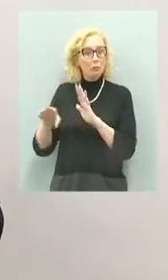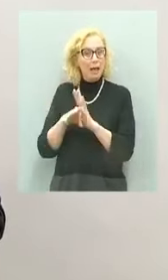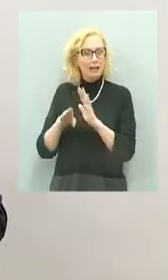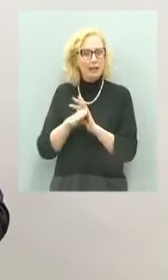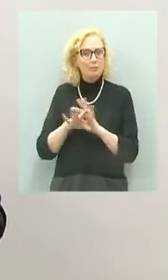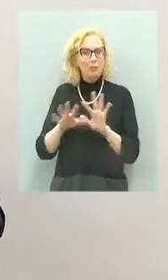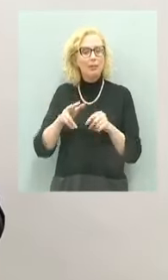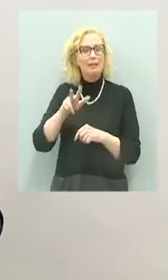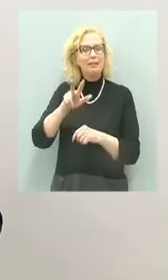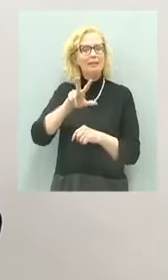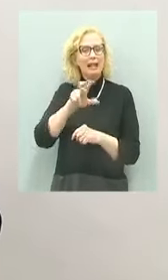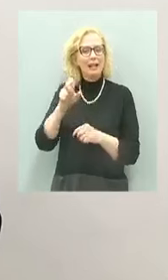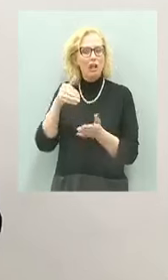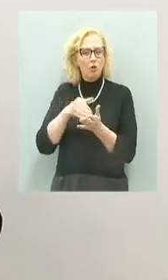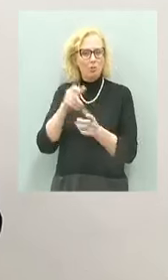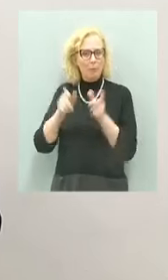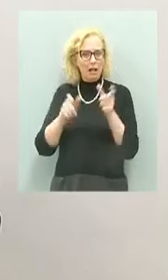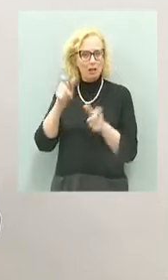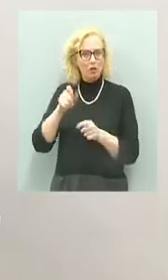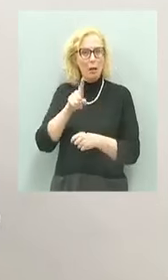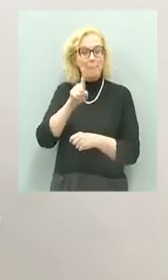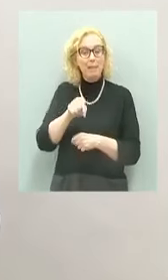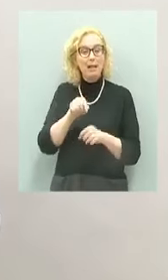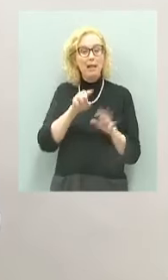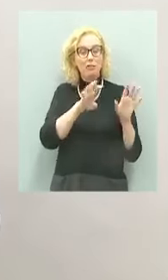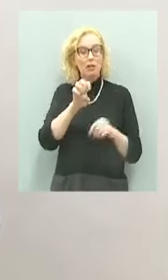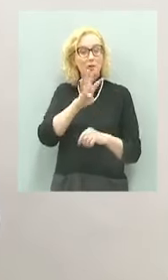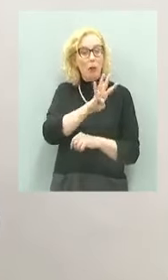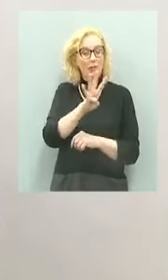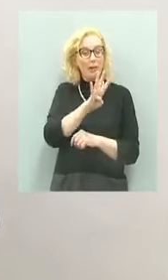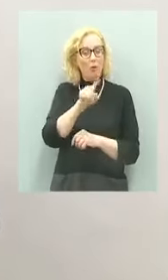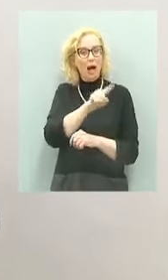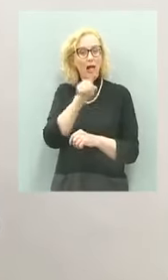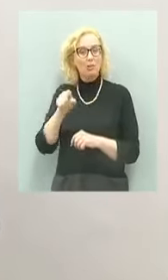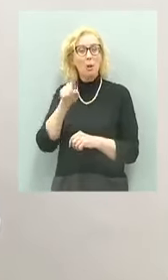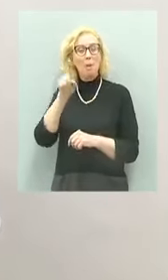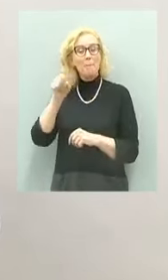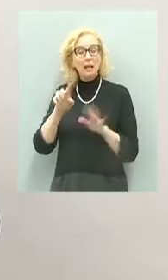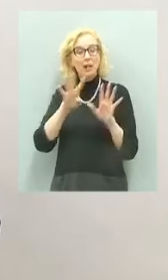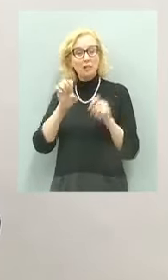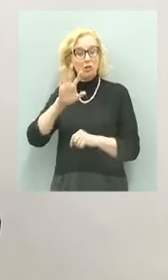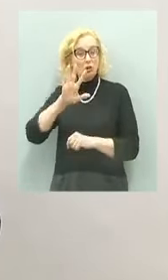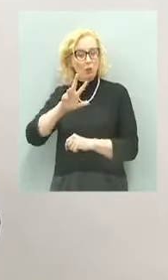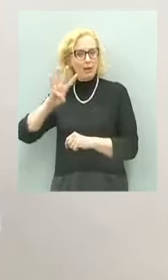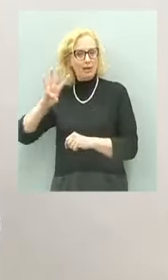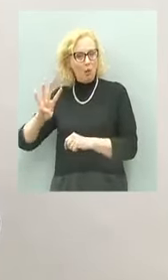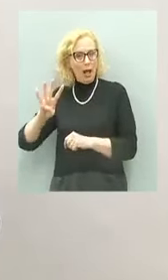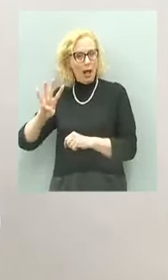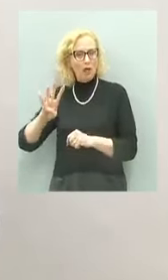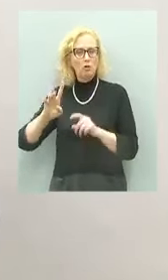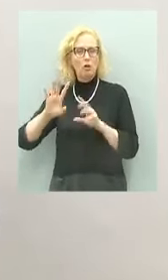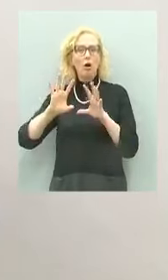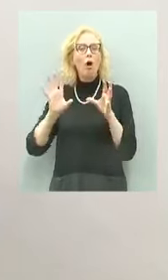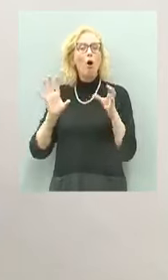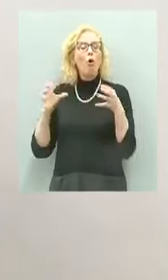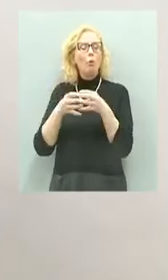circa 300.000 persone, tra il 1944 e il 1954 è l'intera comunità nazionale che lascia